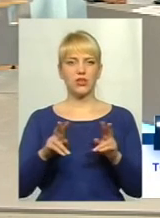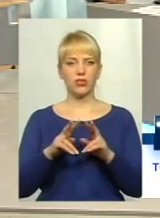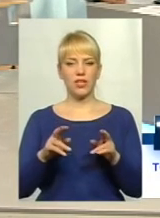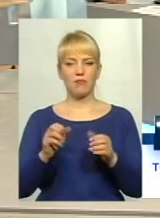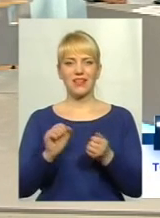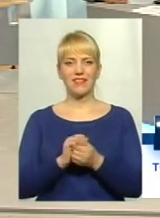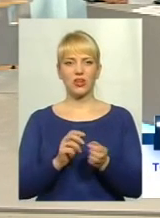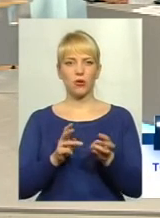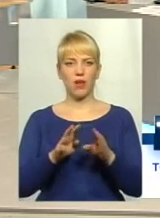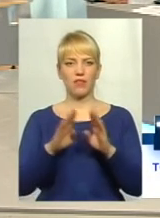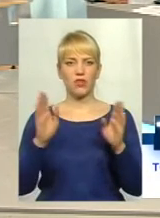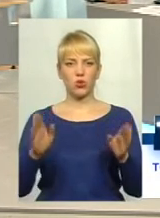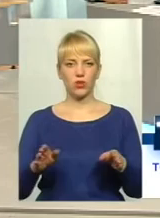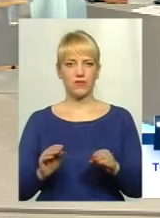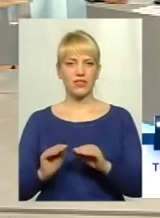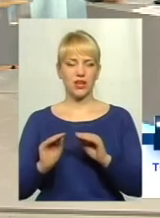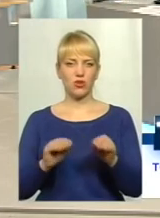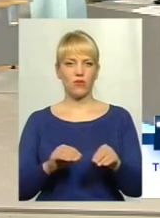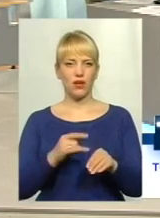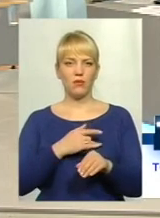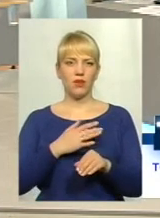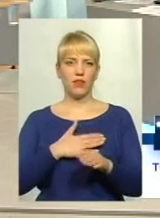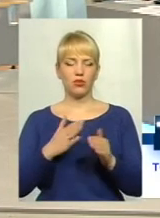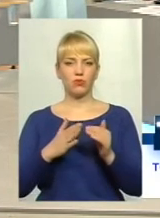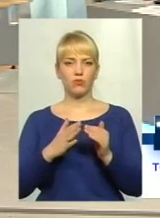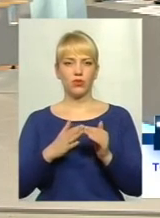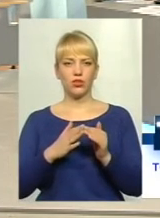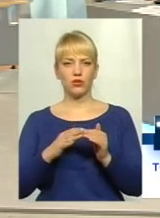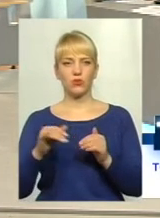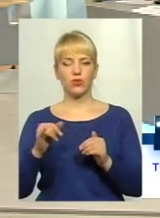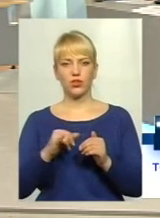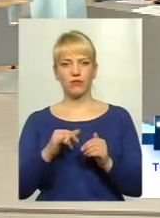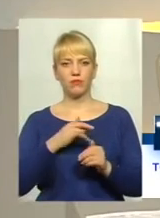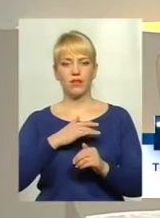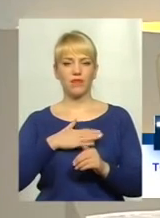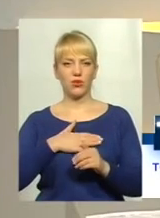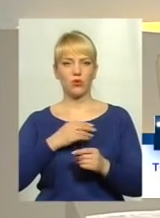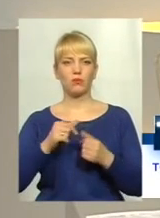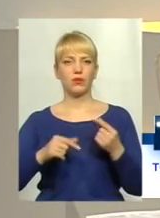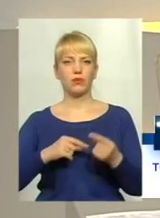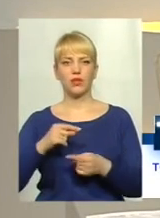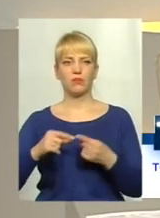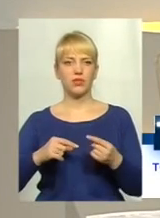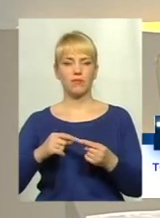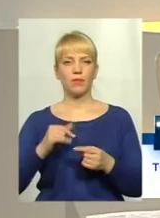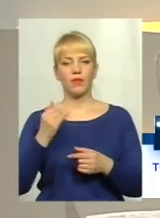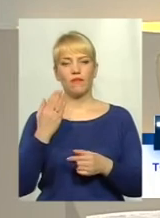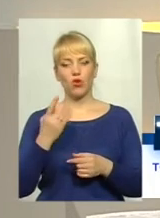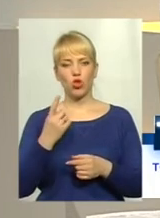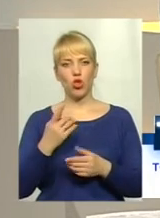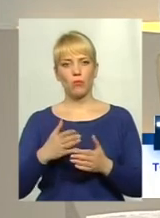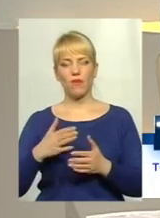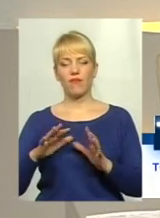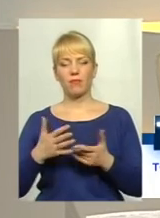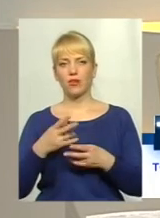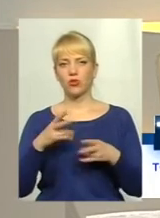котел, встановлений в приватному будинку і, скажімо, в приватного підприємця, в одному випадку не